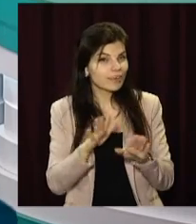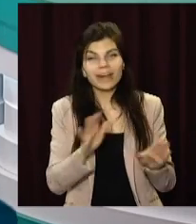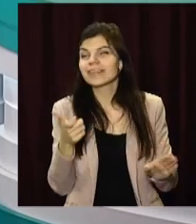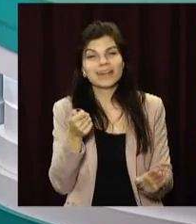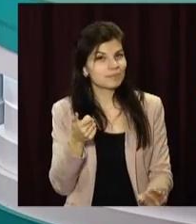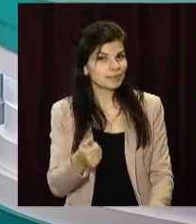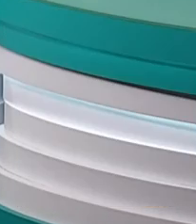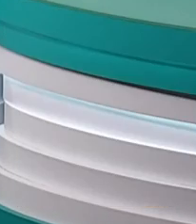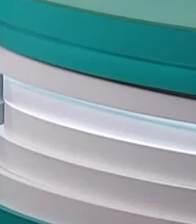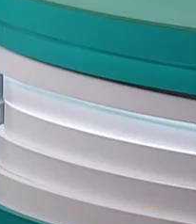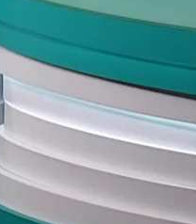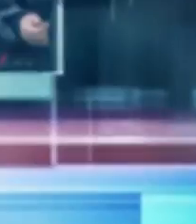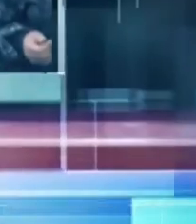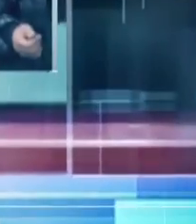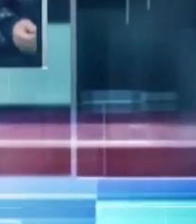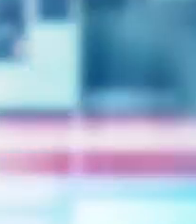перемикайте.